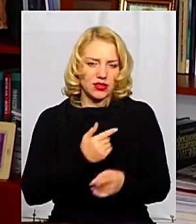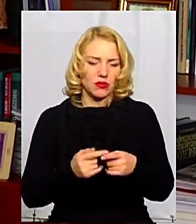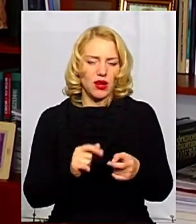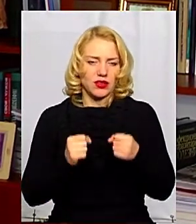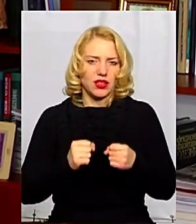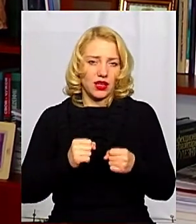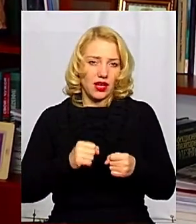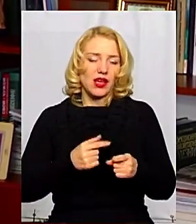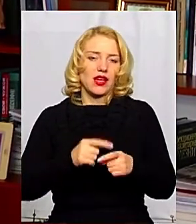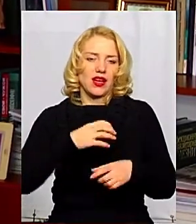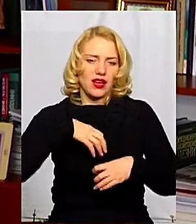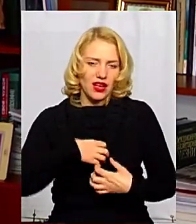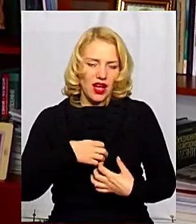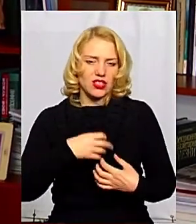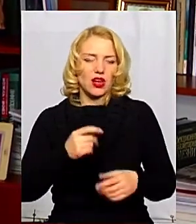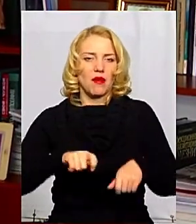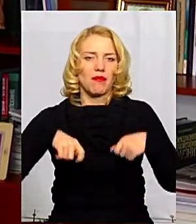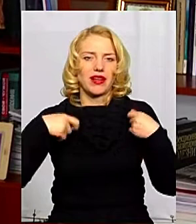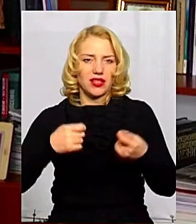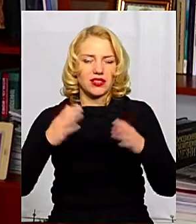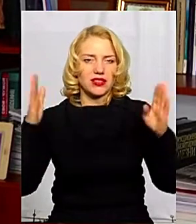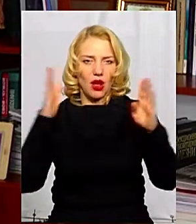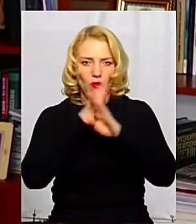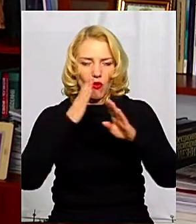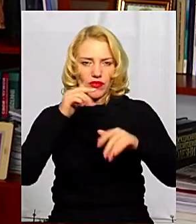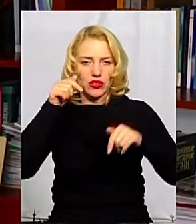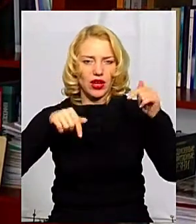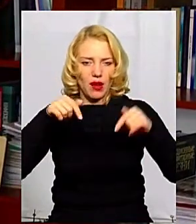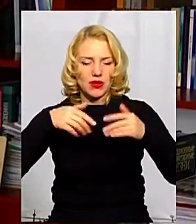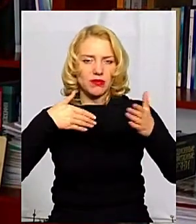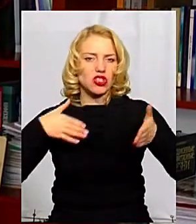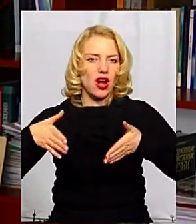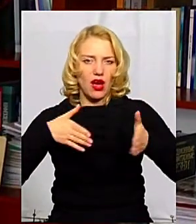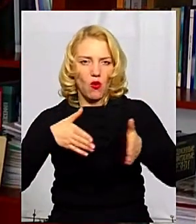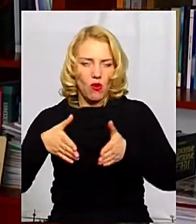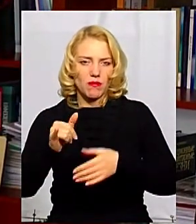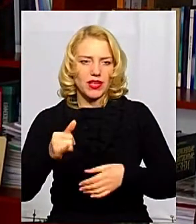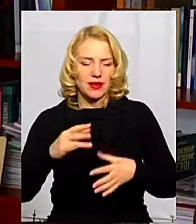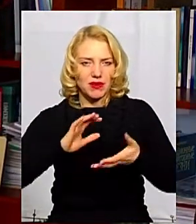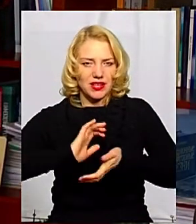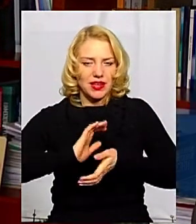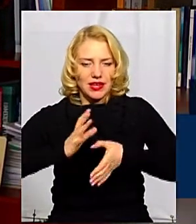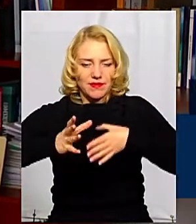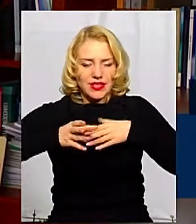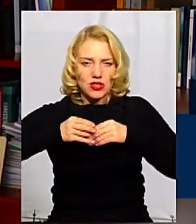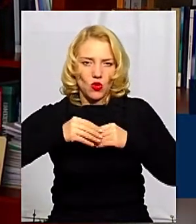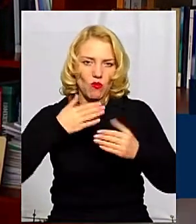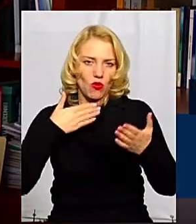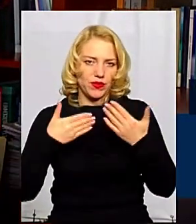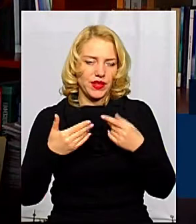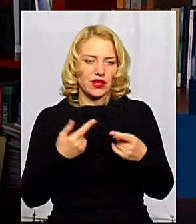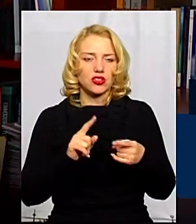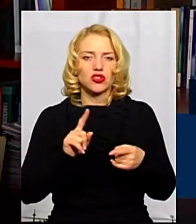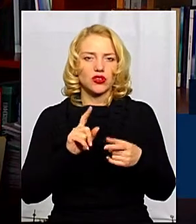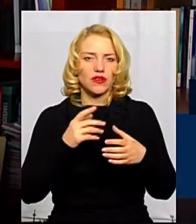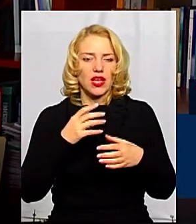схожа на грип, передається повітряне окрапленим шляхом і при тісному контакті. На сьогодні ми забезпечені, що основне при лікуванні таких хворих,